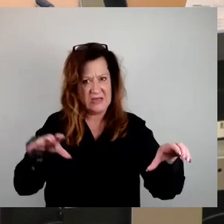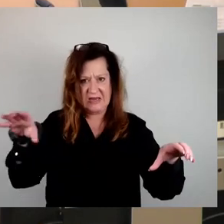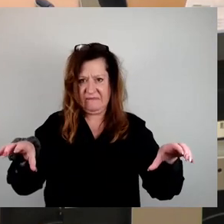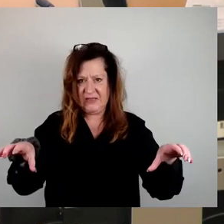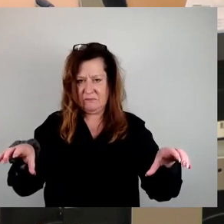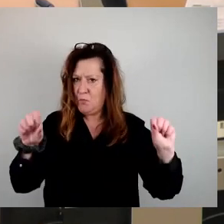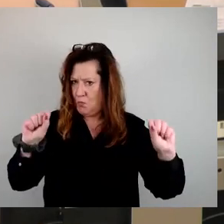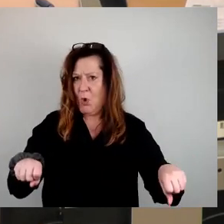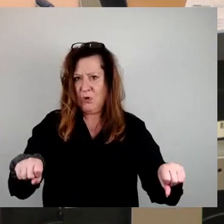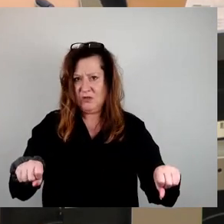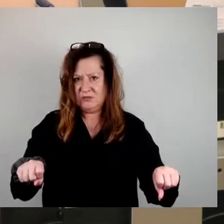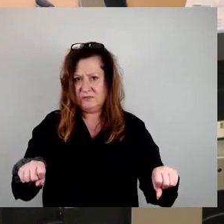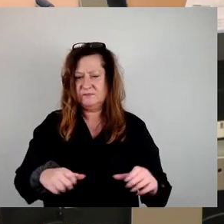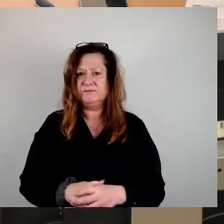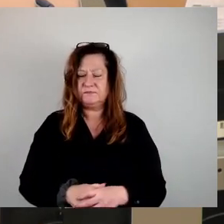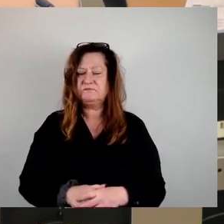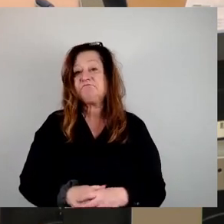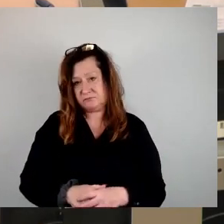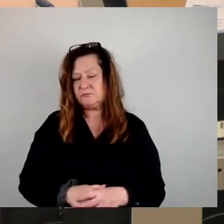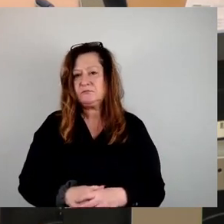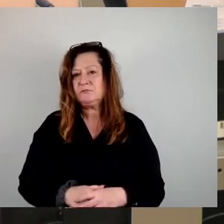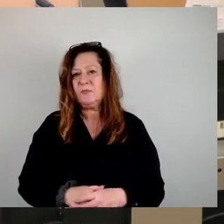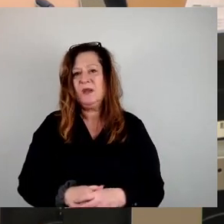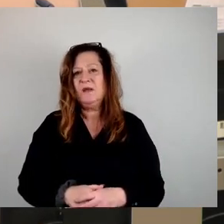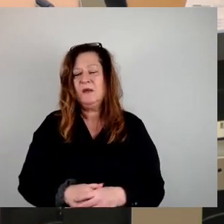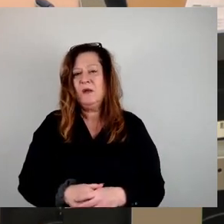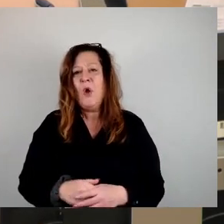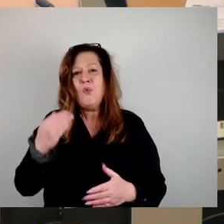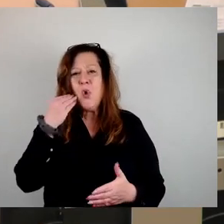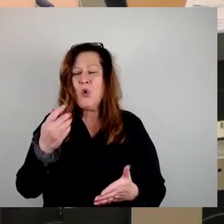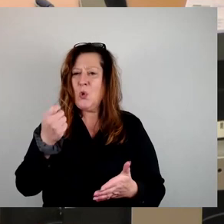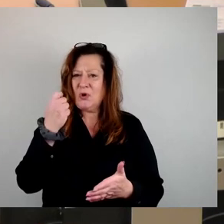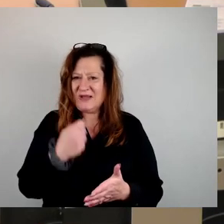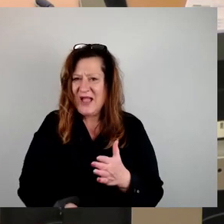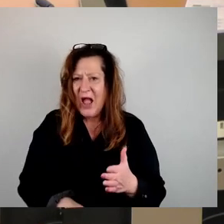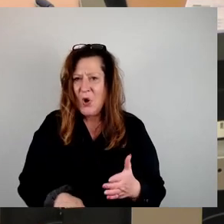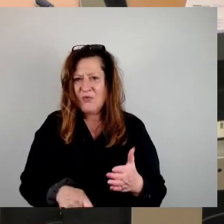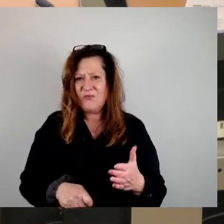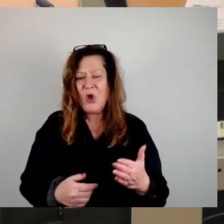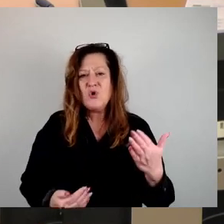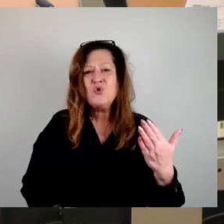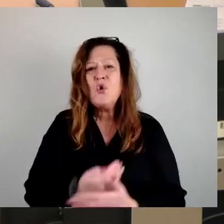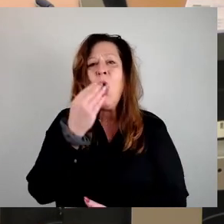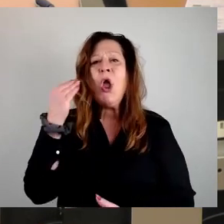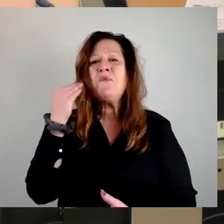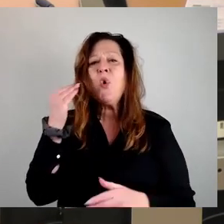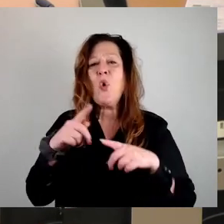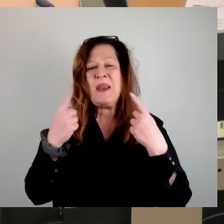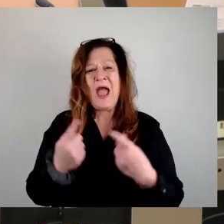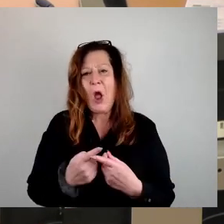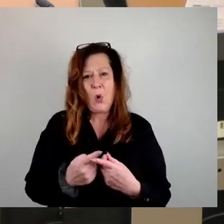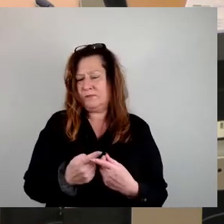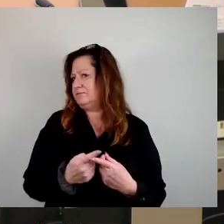Meine Damen und Herren, der Kauf von Wohnungen schafft keinen neuen Wohnraum. Da ist es vollkommen gleich, das auch an den Petenten,